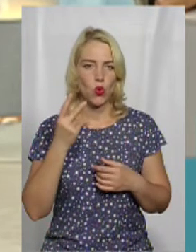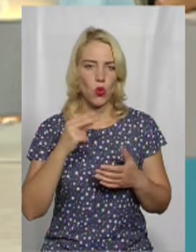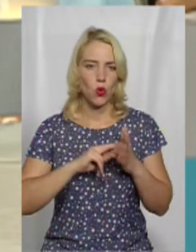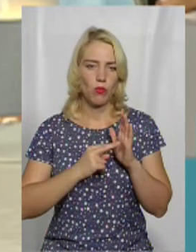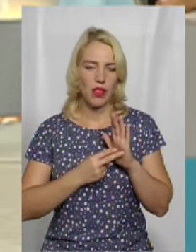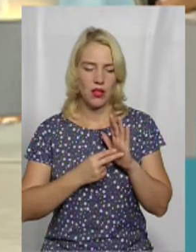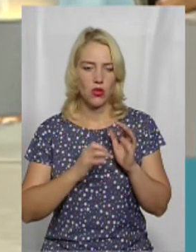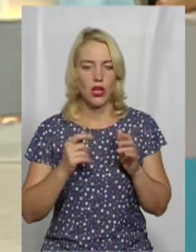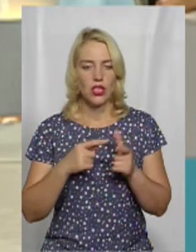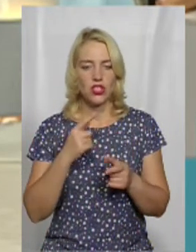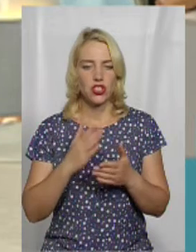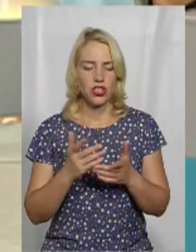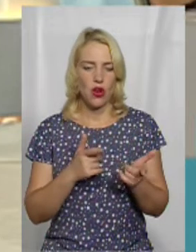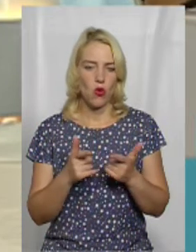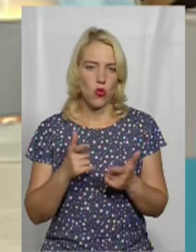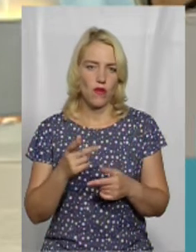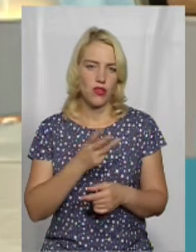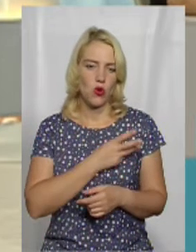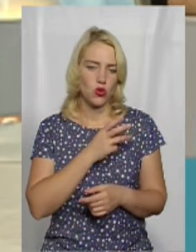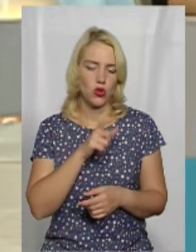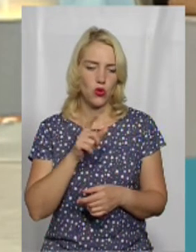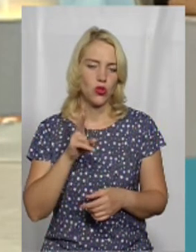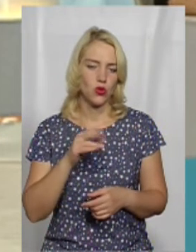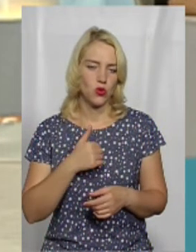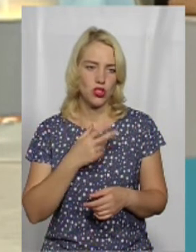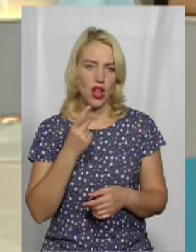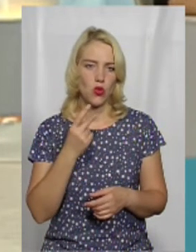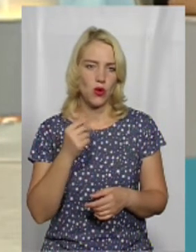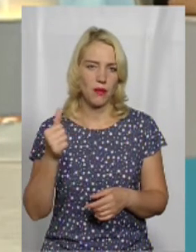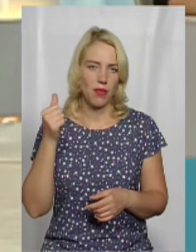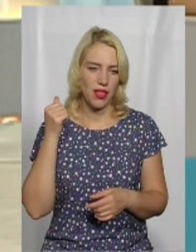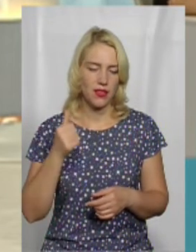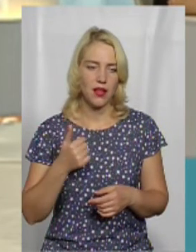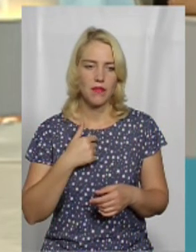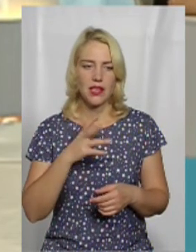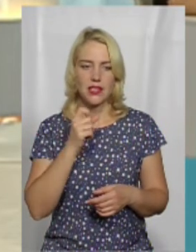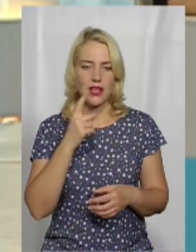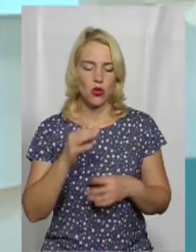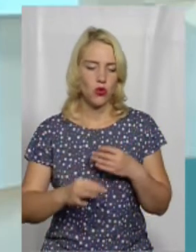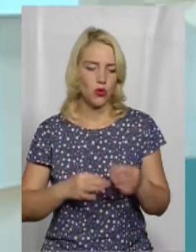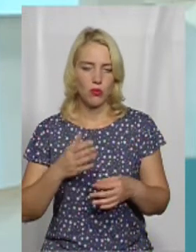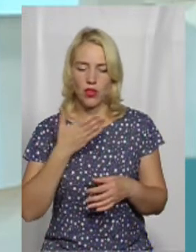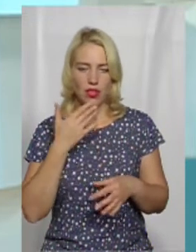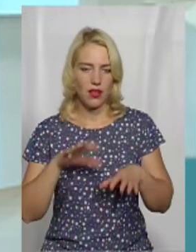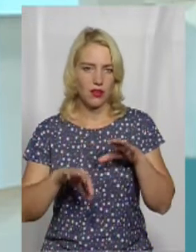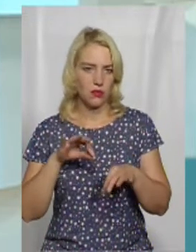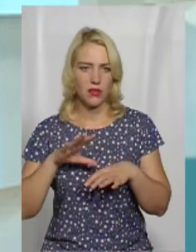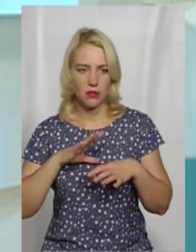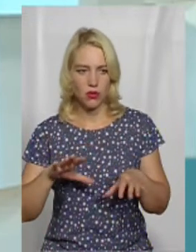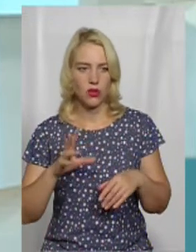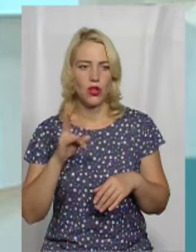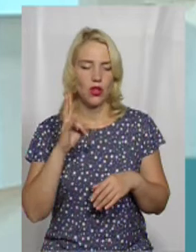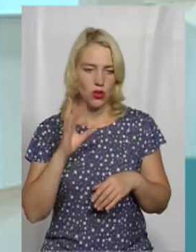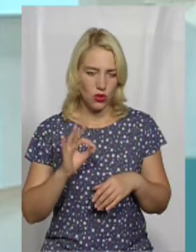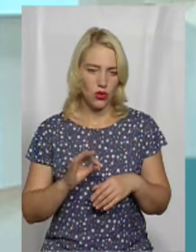вже є готові актори на цю роль серед наших Хмельчан? Певна річ, за добу ми не провели прямо такий вже каст і відбір, але галочки